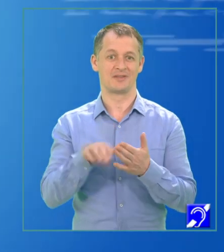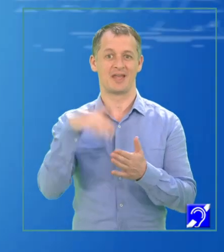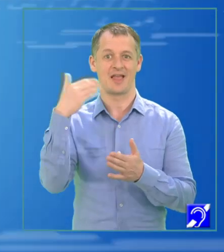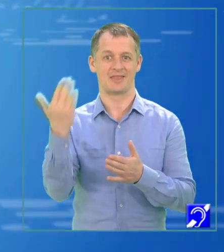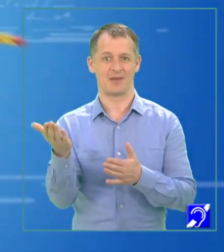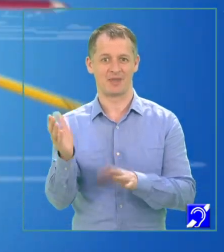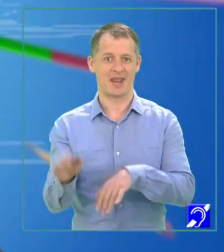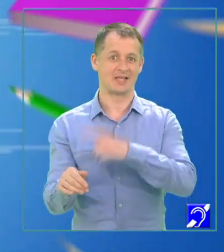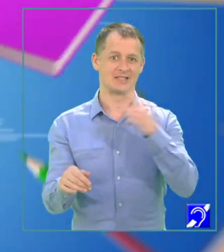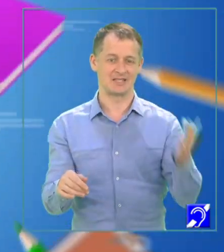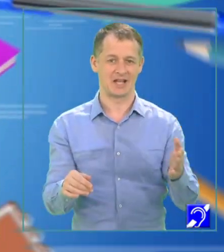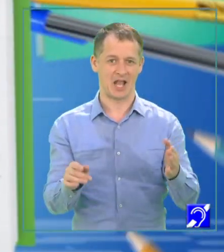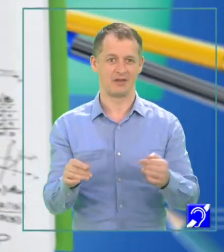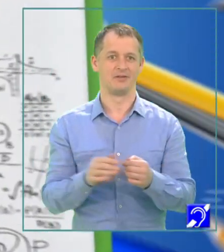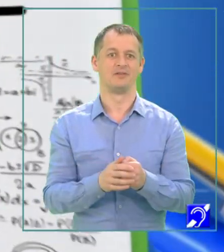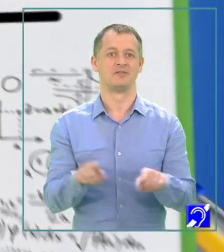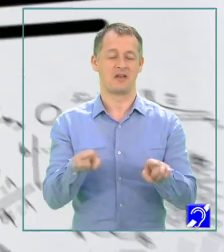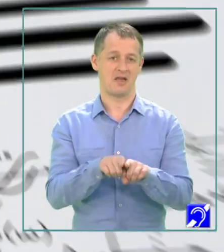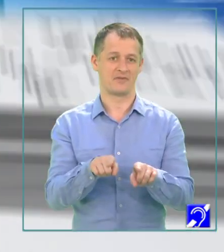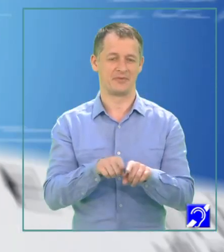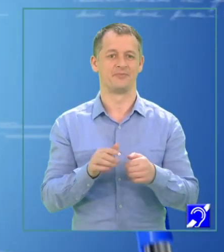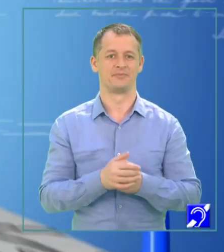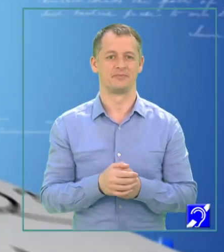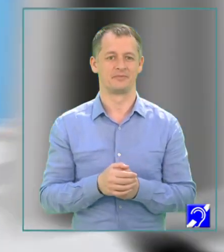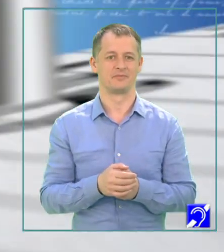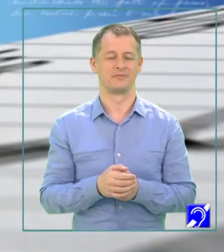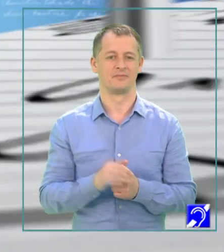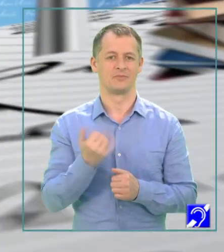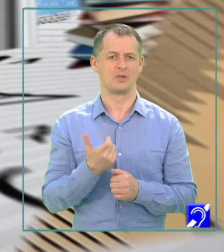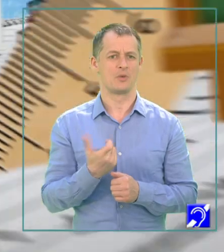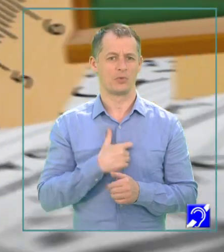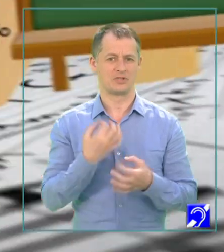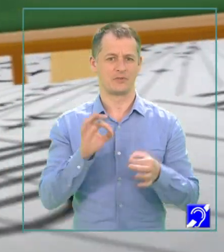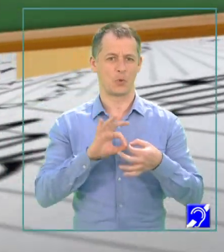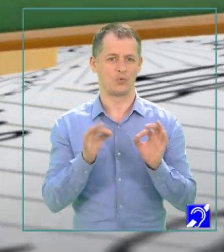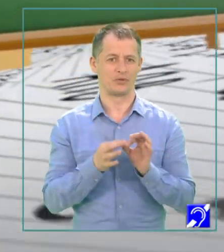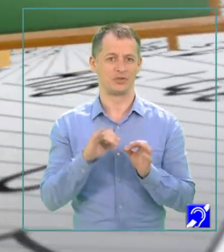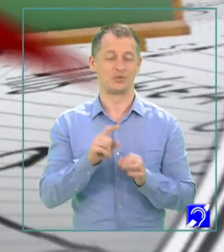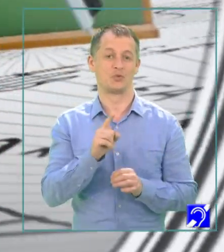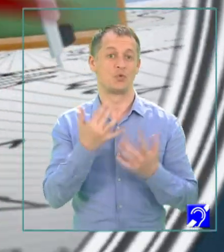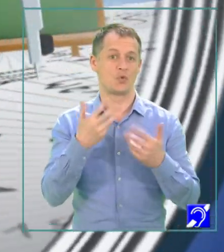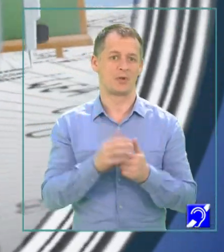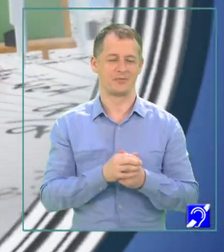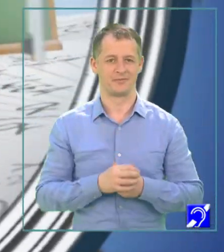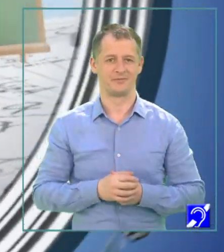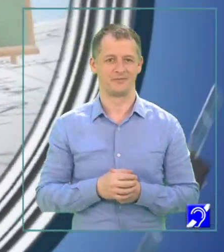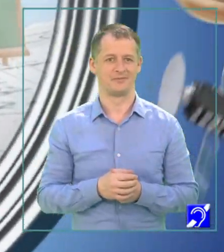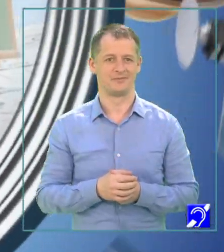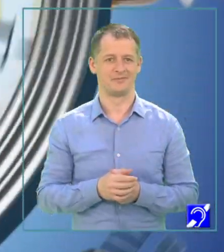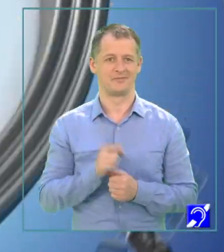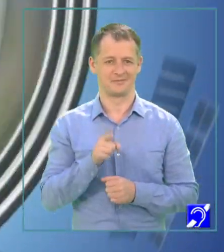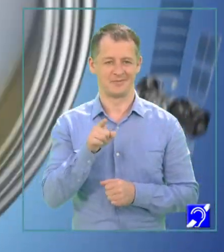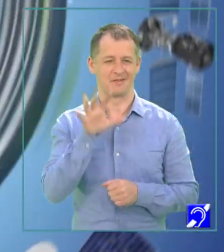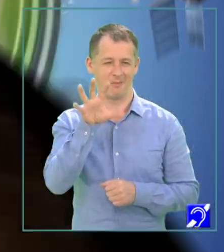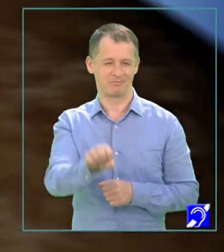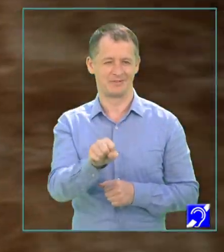sunt la fel. Palindrom poate fi nu numai un cuvânt, ci și un număr. Hai că v-ați prins!